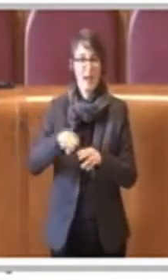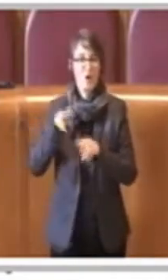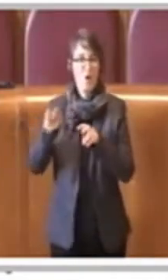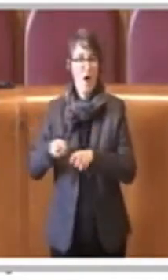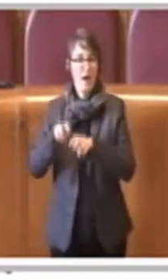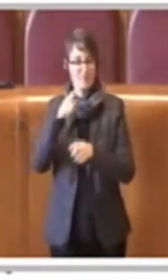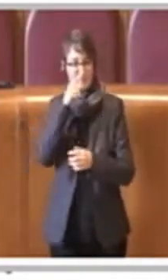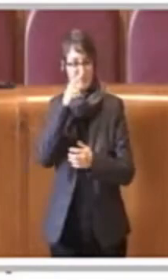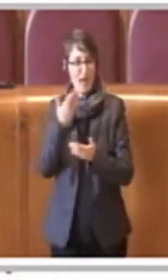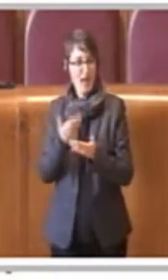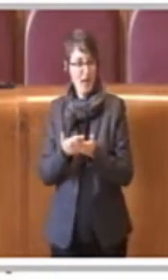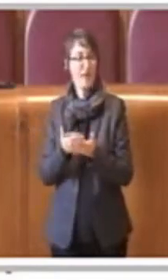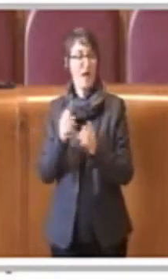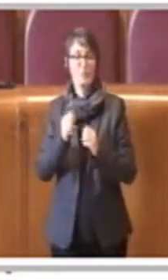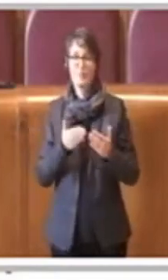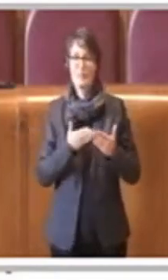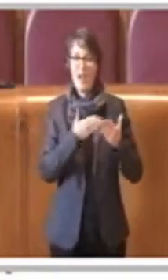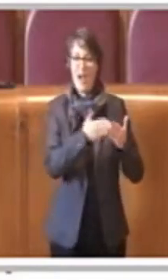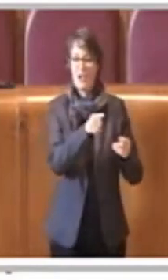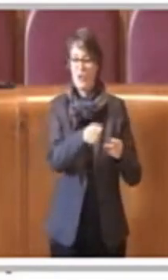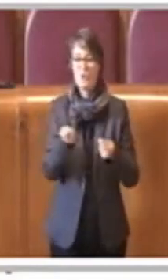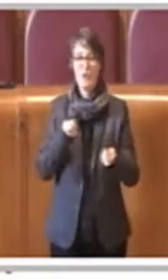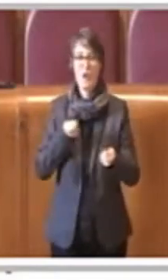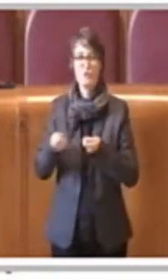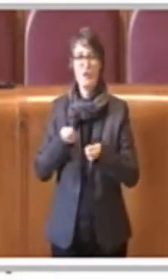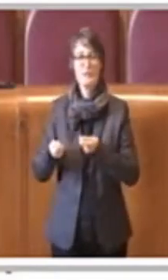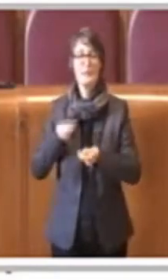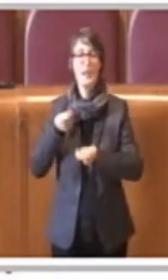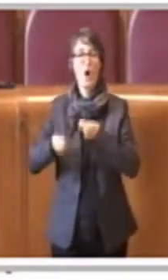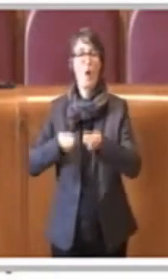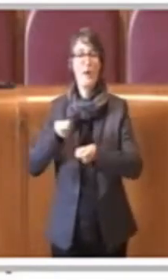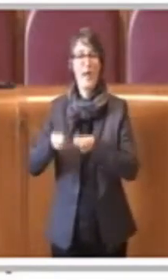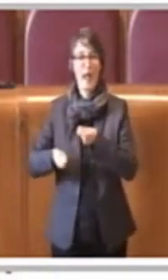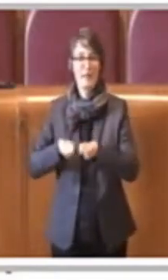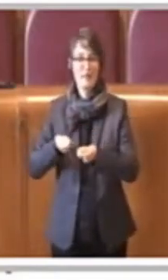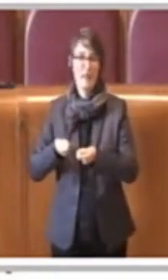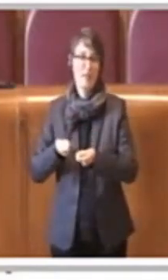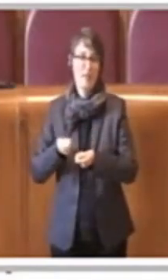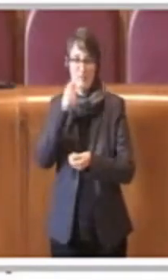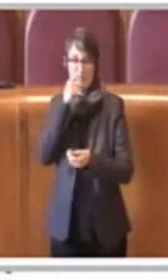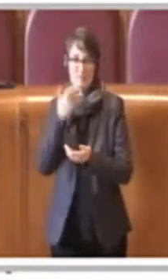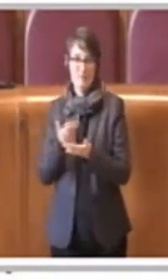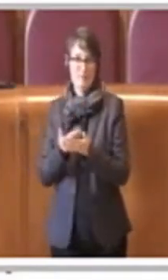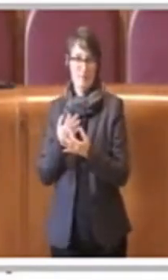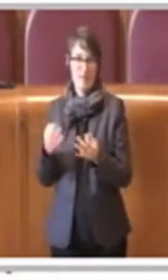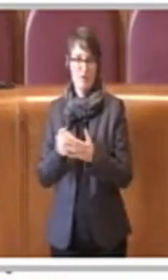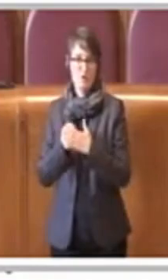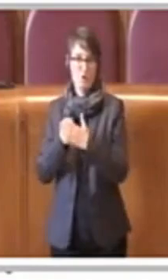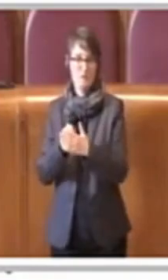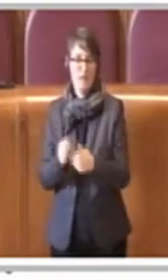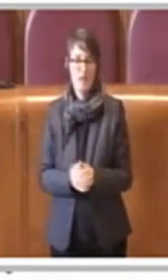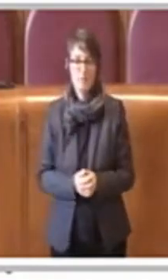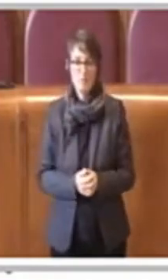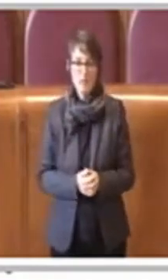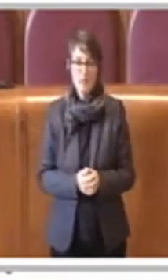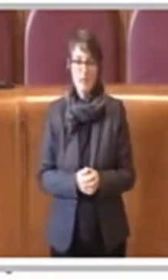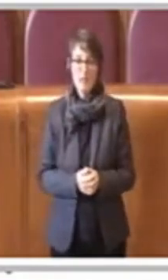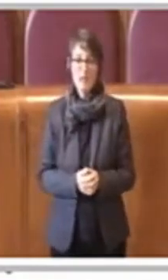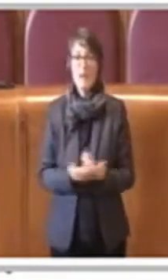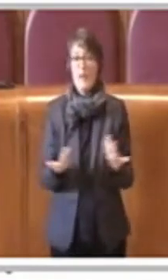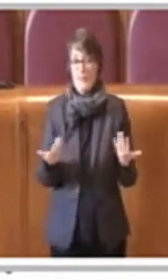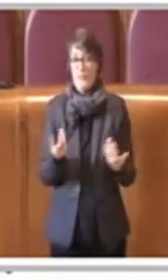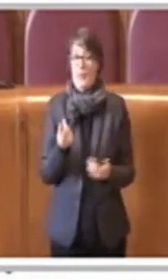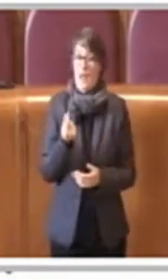gestire creando delle cooperative sostenibili. Parliamo di agricoltura sostenibile, parliamo ovviamente di